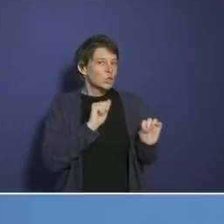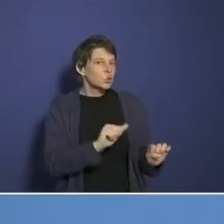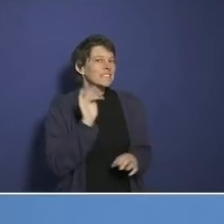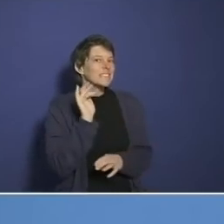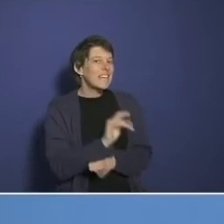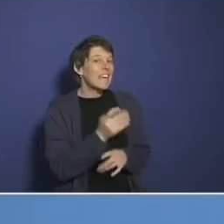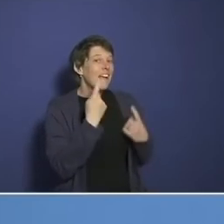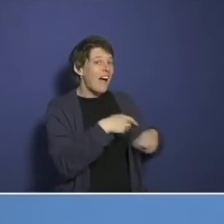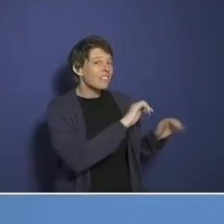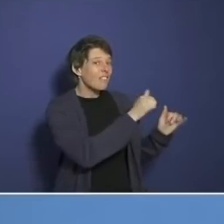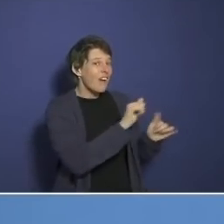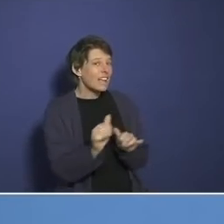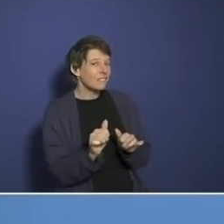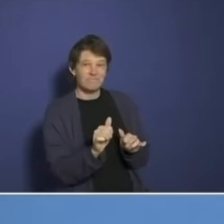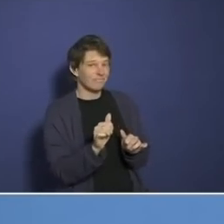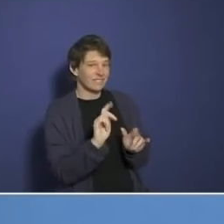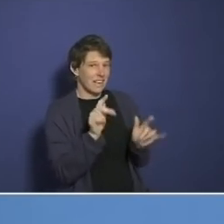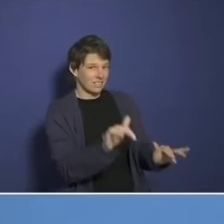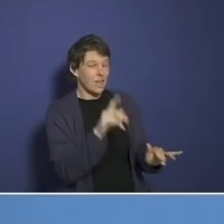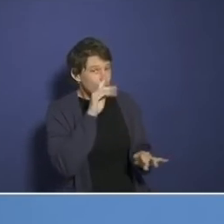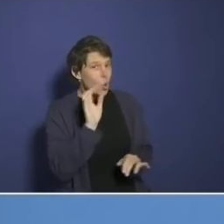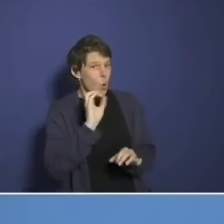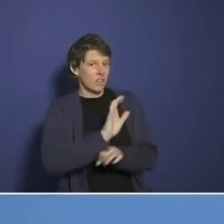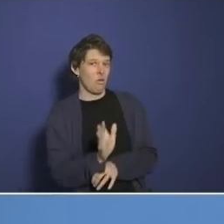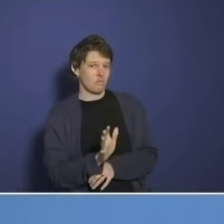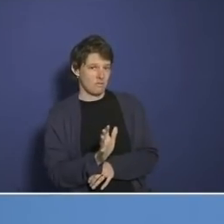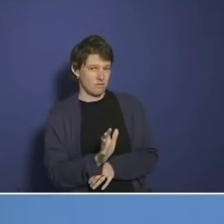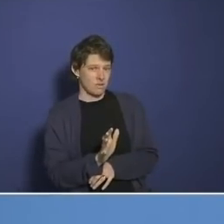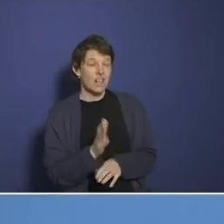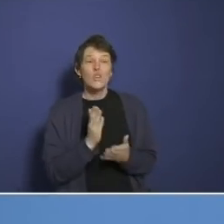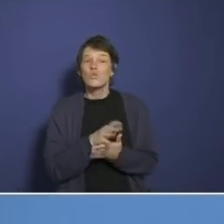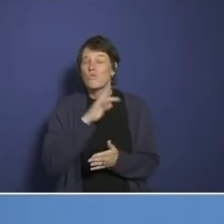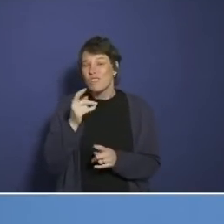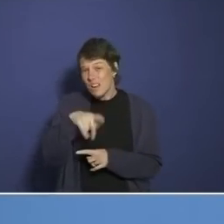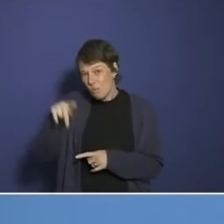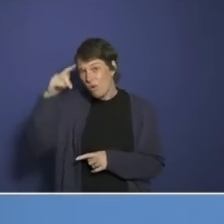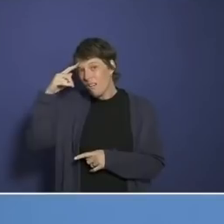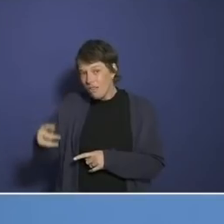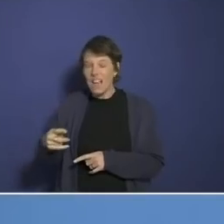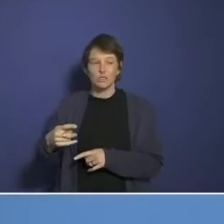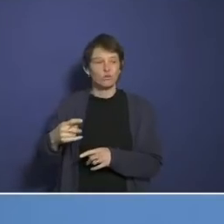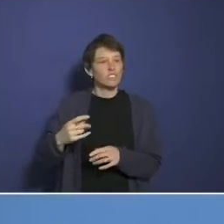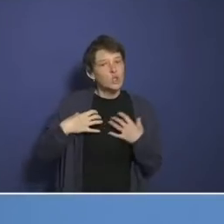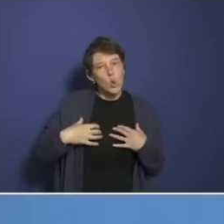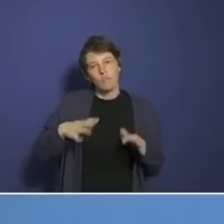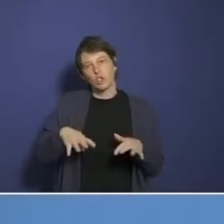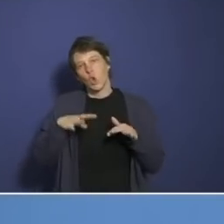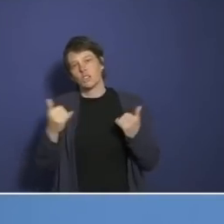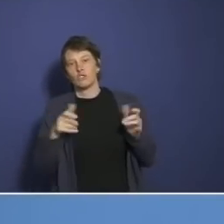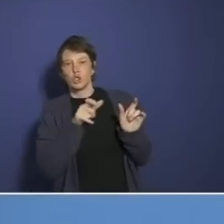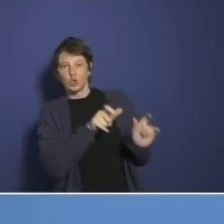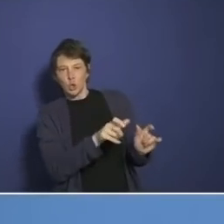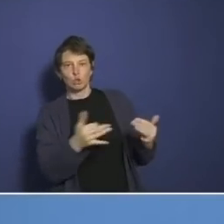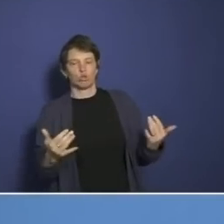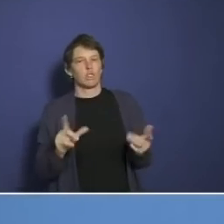die anderen Varianten. Die aber nicht mehr dominant sind. Warum verschweigen Sie das, Herr Wieler? Haben Sie Angst, dass die Ungeimpften mit einer Zeitmaschine